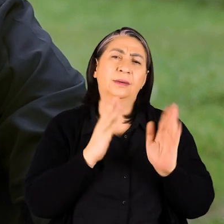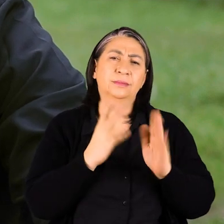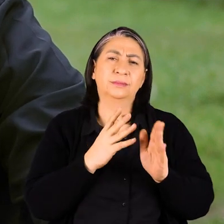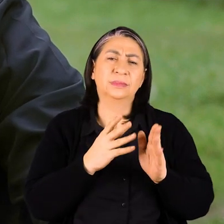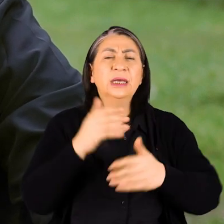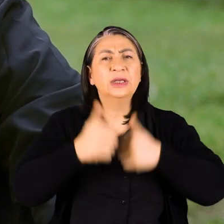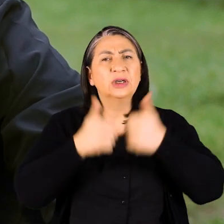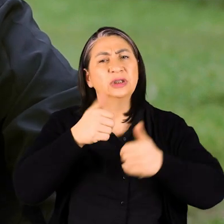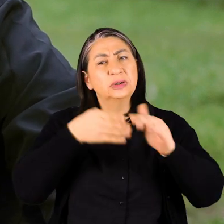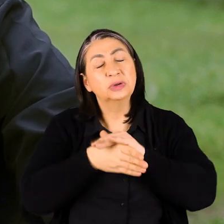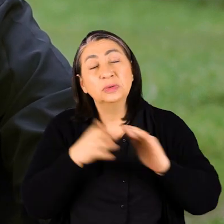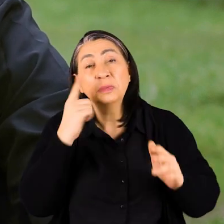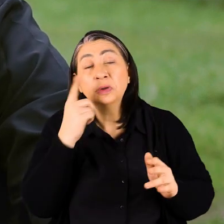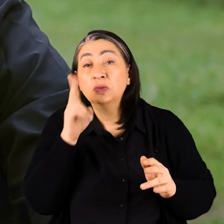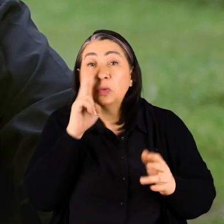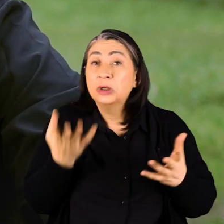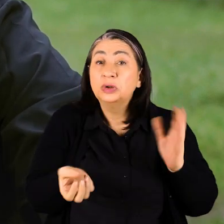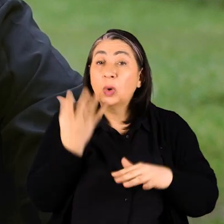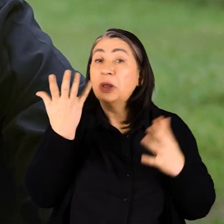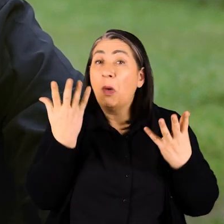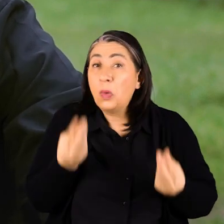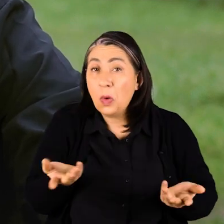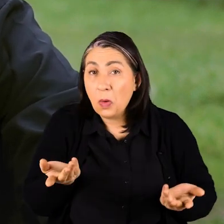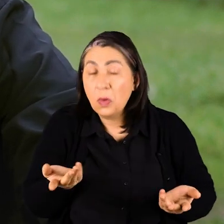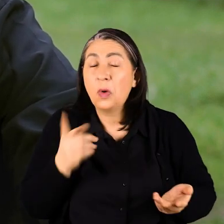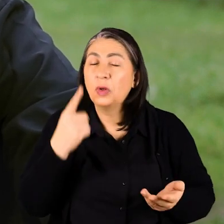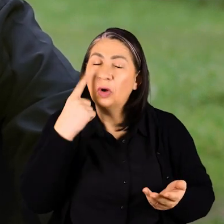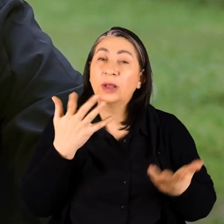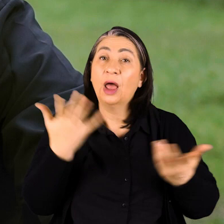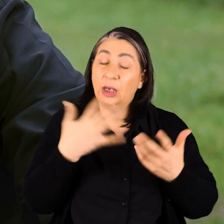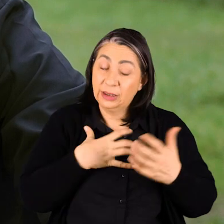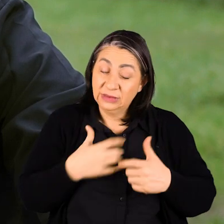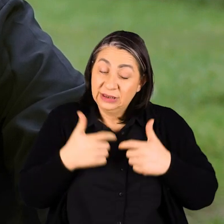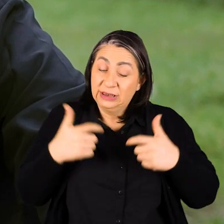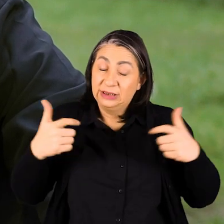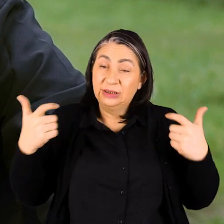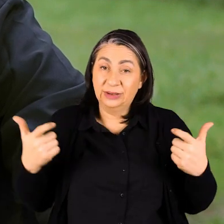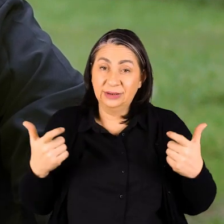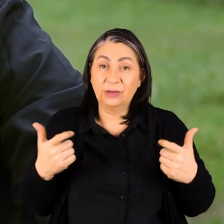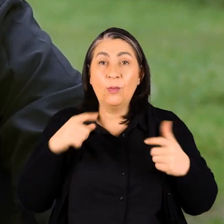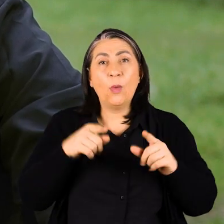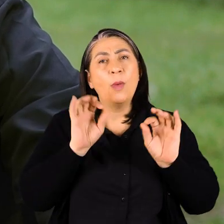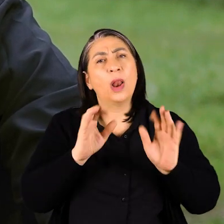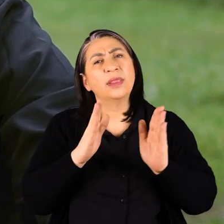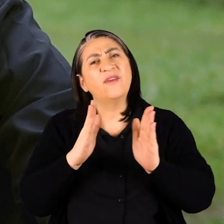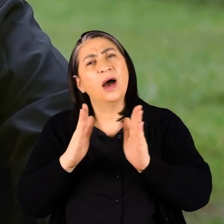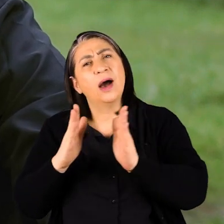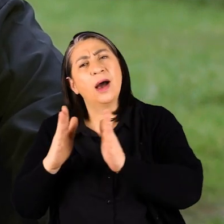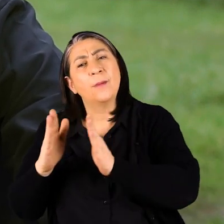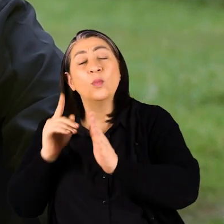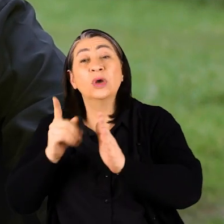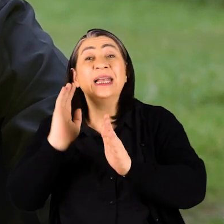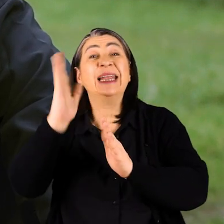Yarışlara gireceğiz bakacağız sonuçlarına ne oluyor ne bitiyor Ona göre daha çok geliştireceğiz kendimizi Böyle böyle devam edecek Bunu